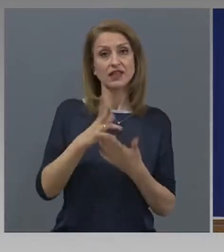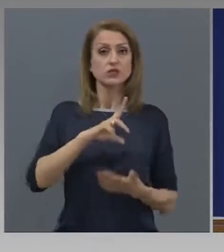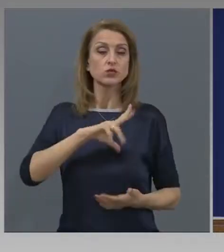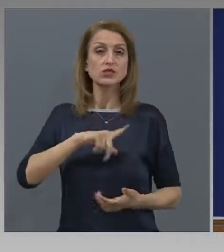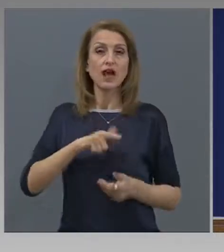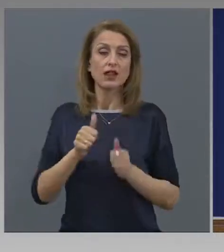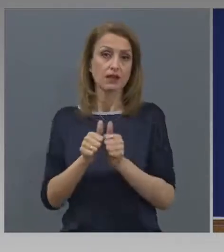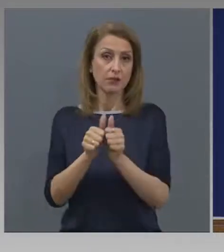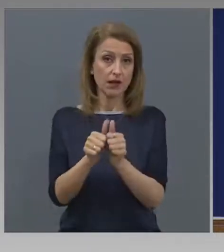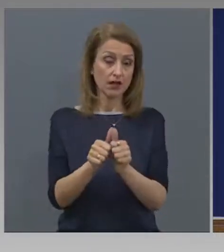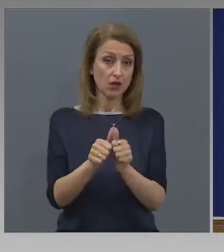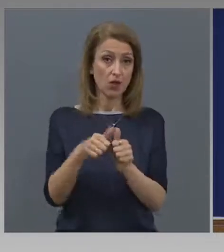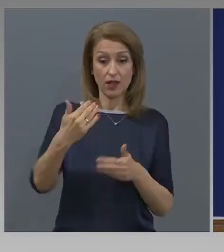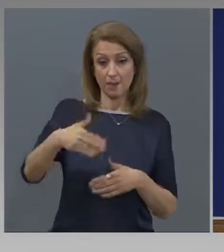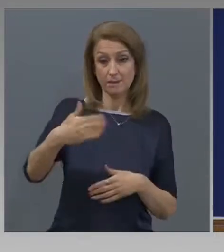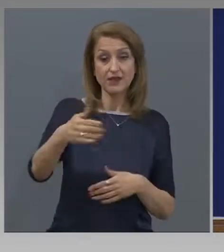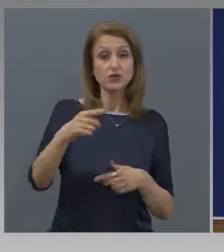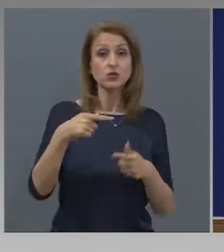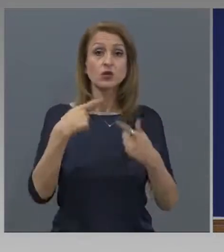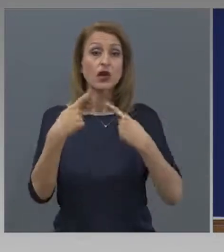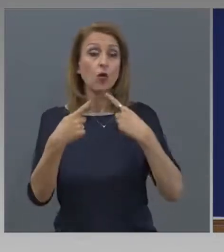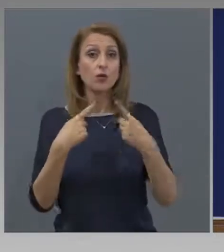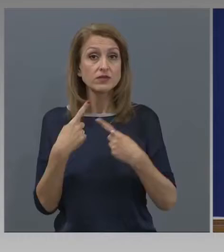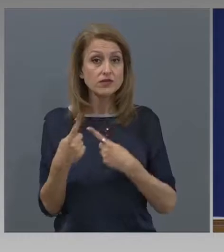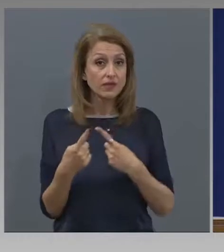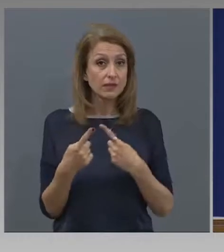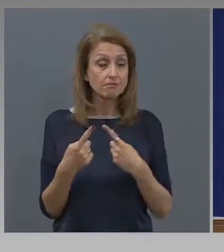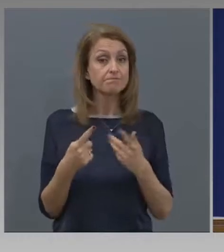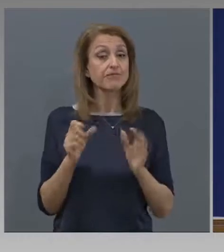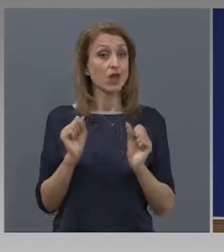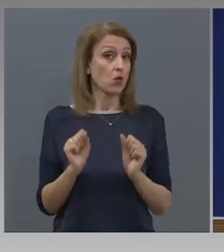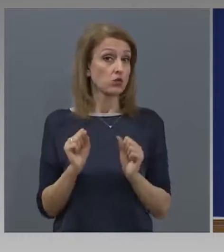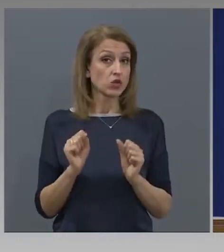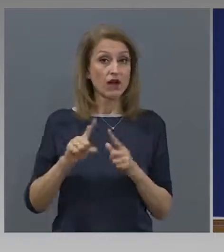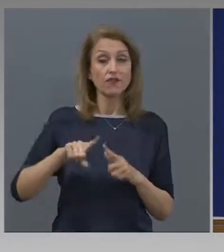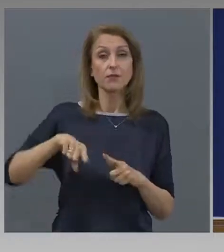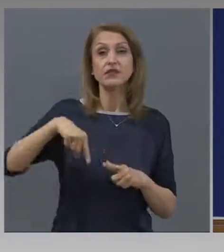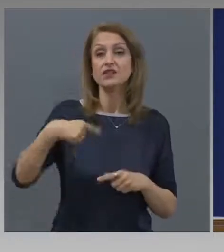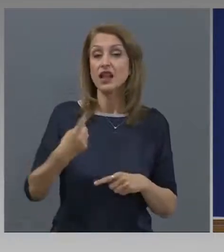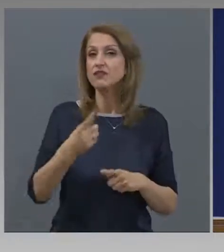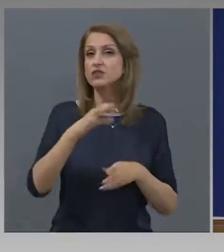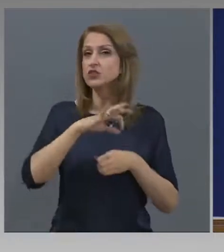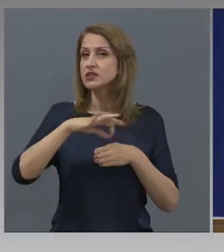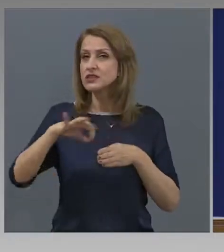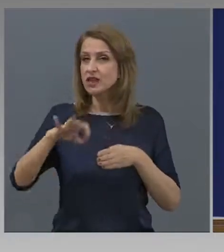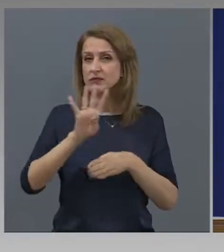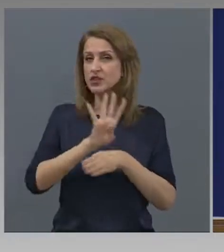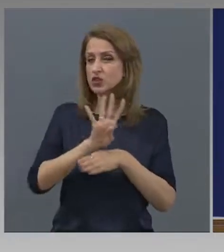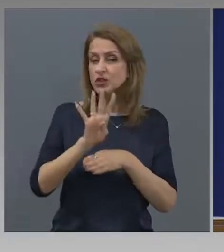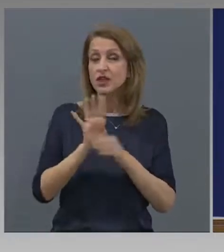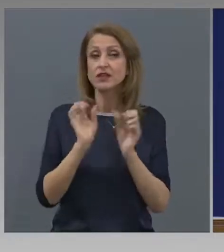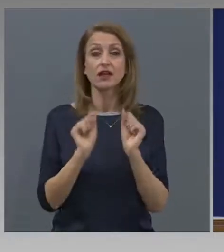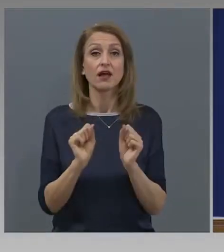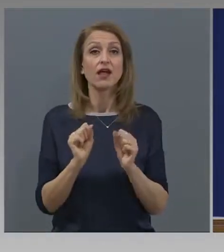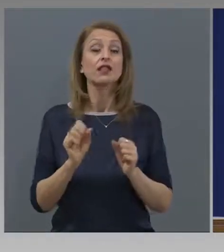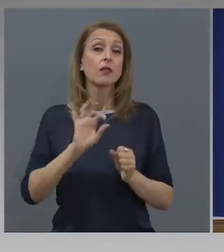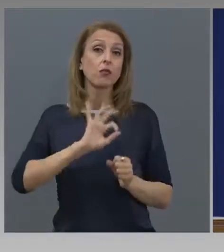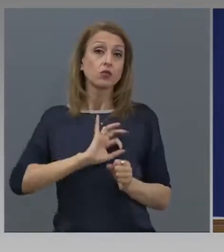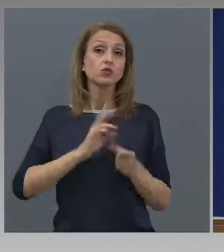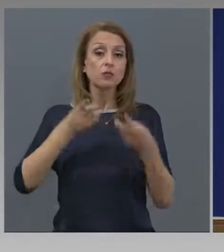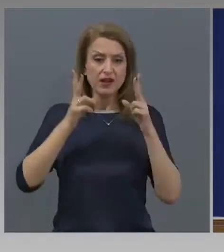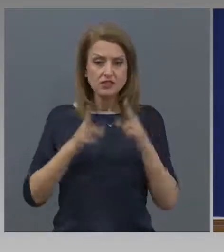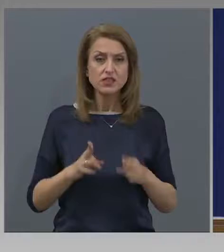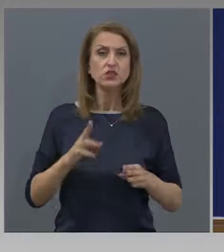да го обсъдим. Очакваме също така следващата седмица на 14 да получим и разрешението от Европейската